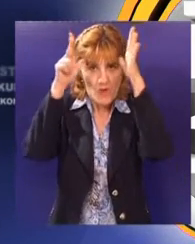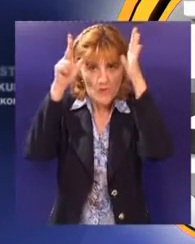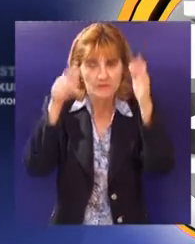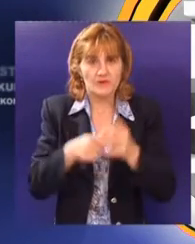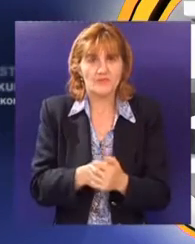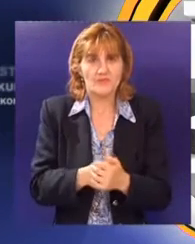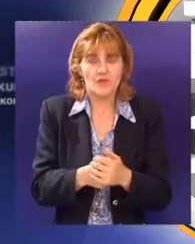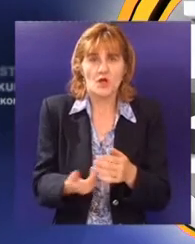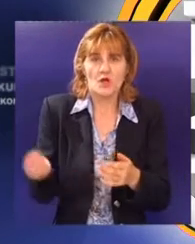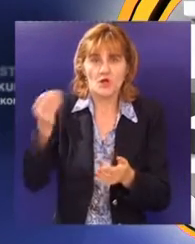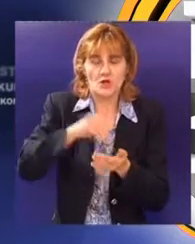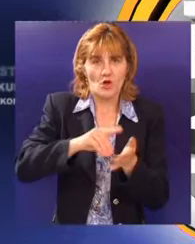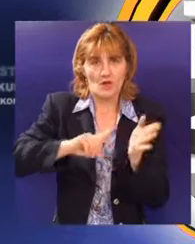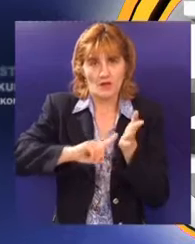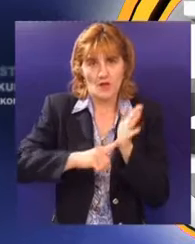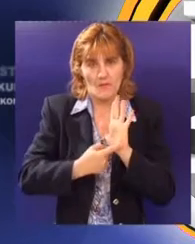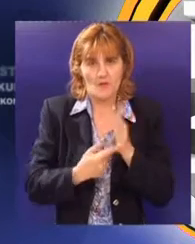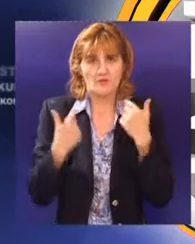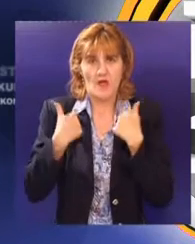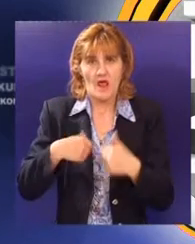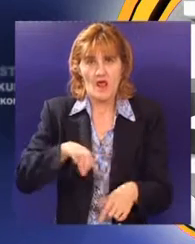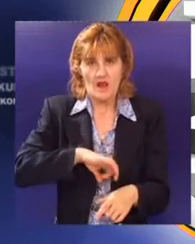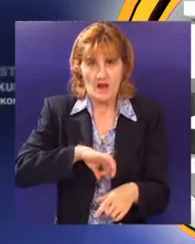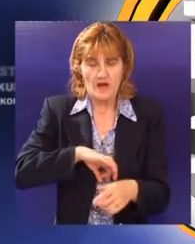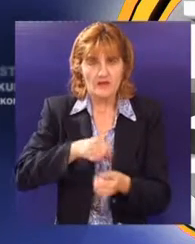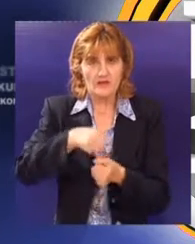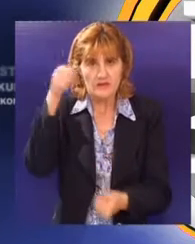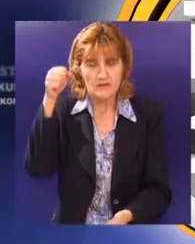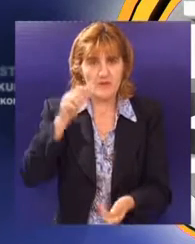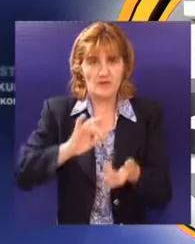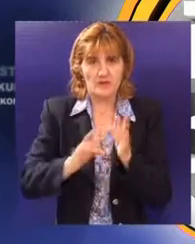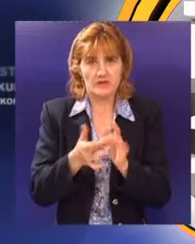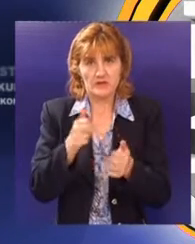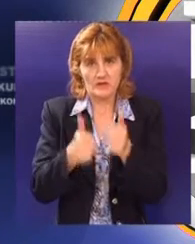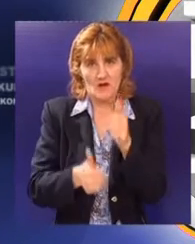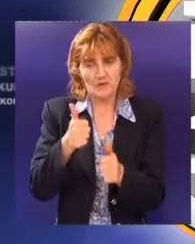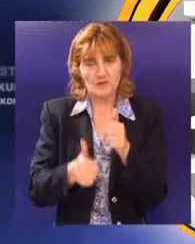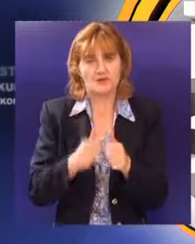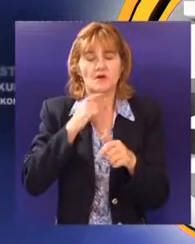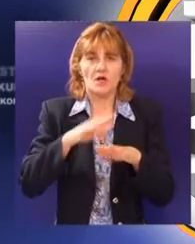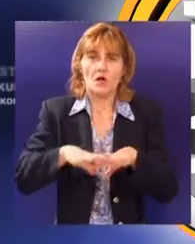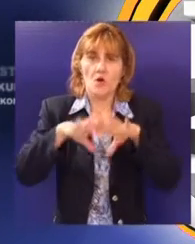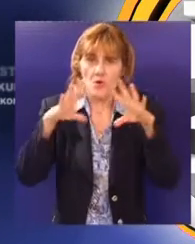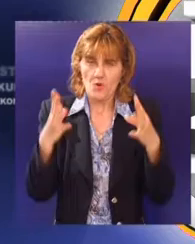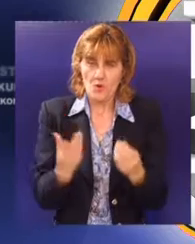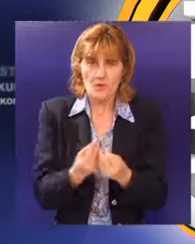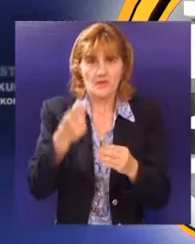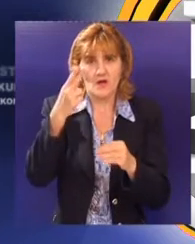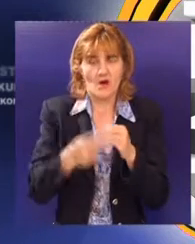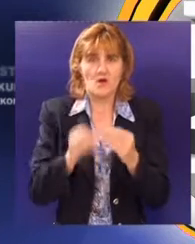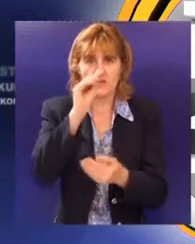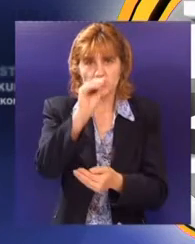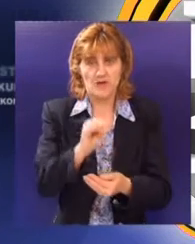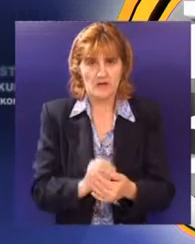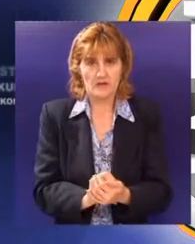razredu. Dodatne bodove dobit će nosioci nagrada sa republičkih i međunarodnih takmičenja, a na osnovu ukupnog zbira formirat će se konačna rang